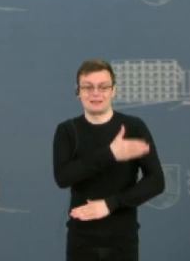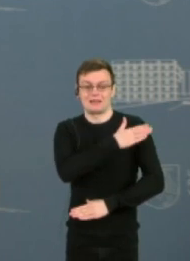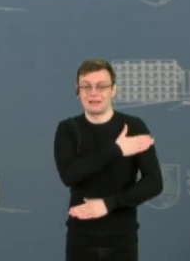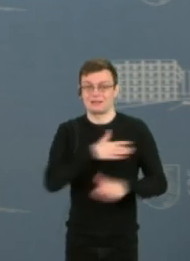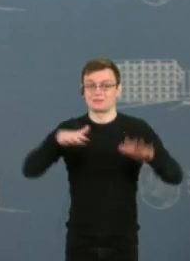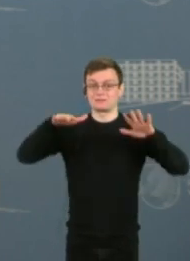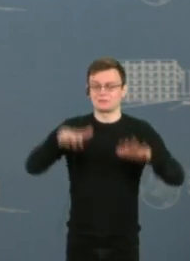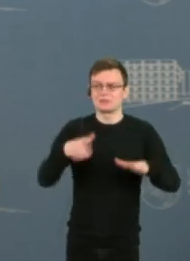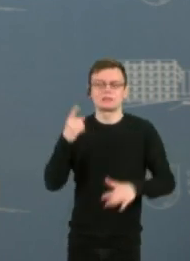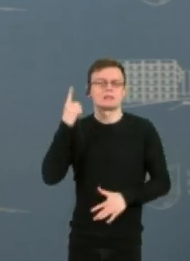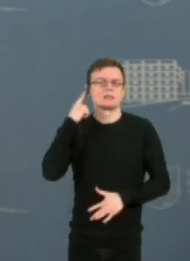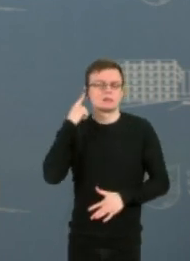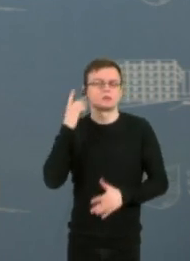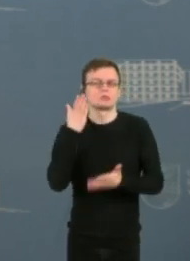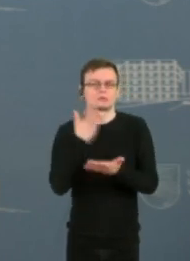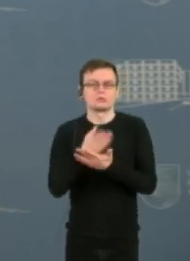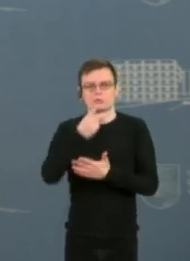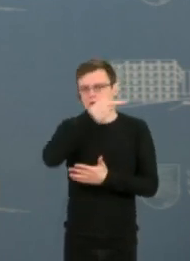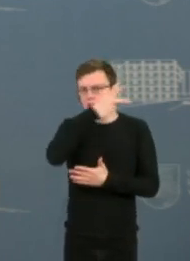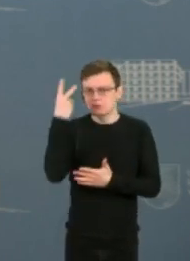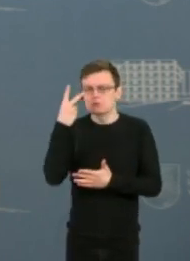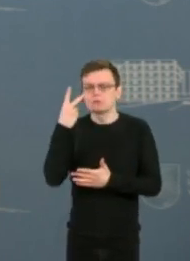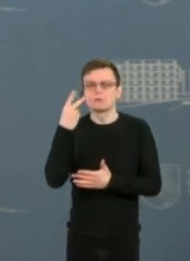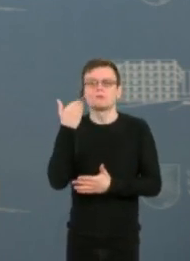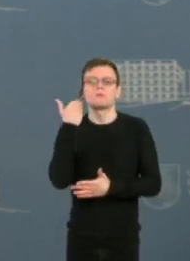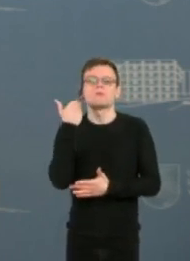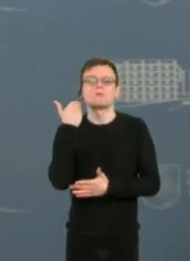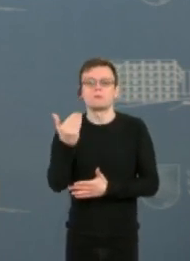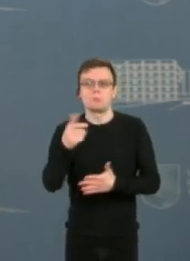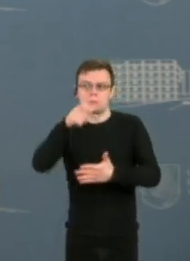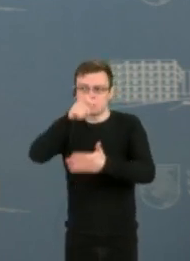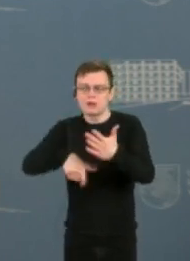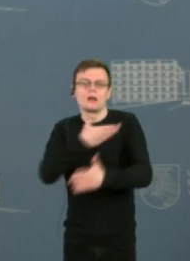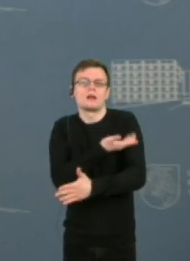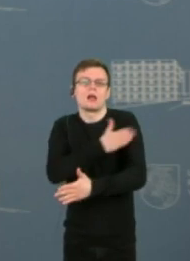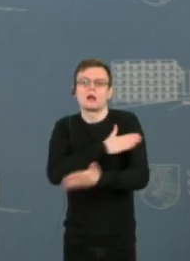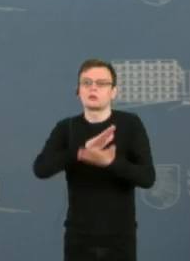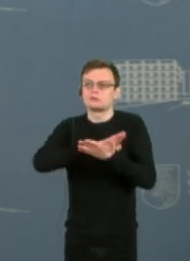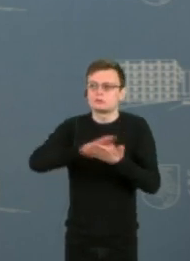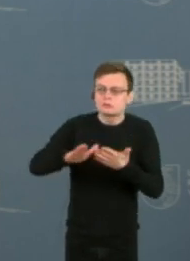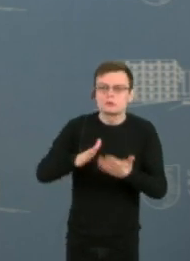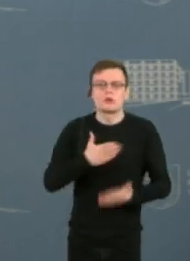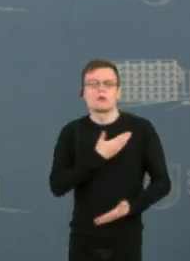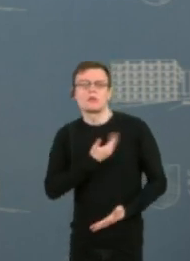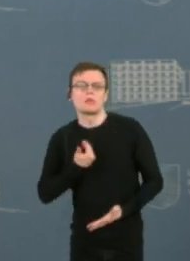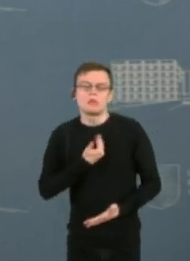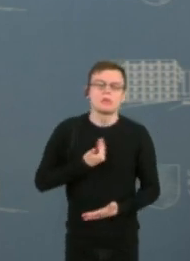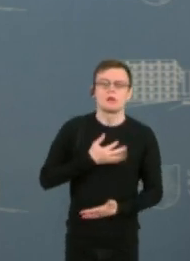ir kaip ir gerdėjau, dalis Lietuvos piliečių lankų kilmės abejoja